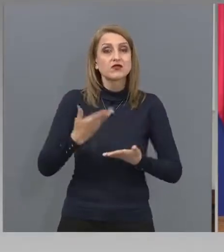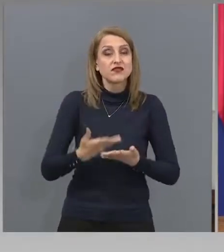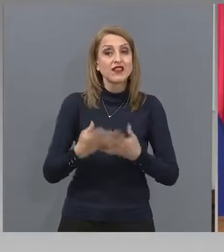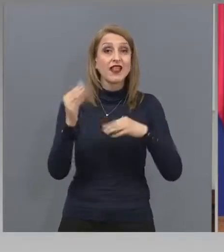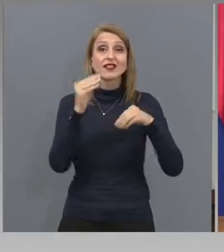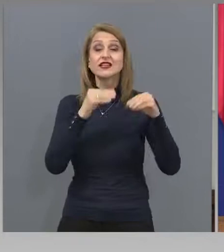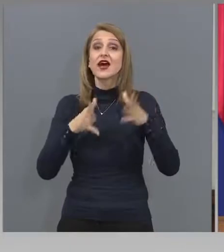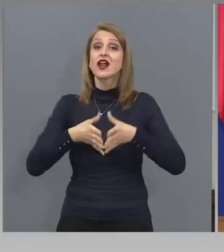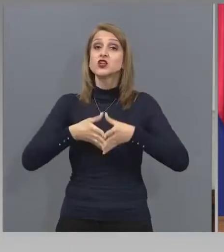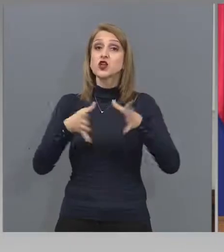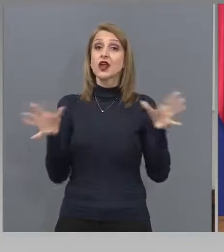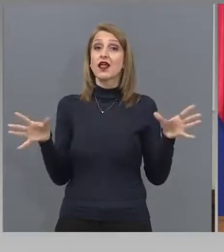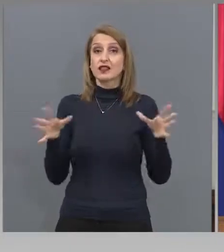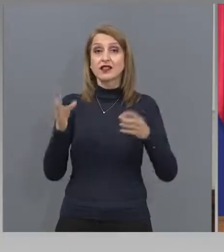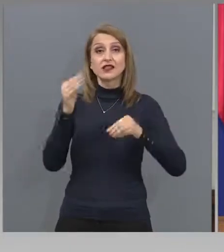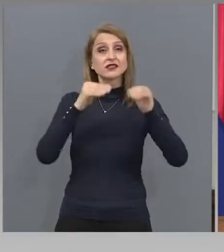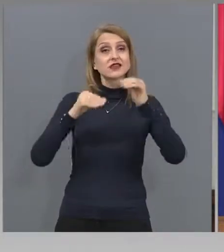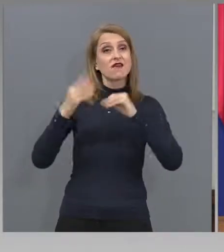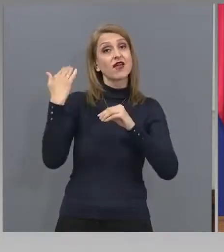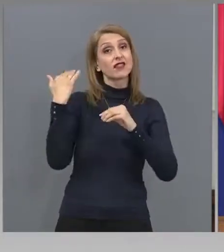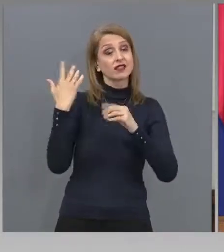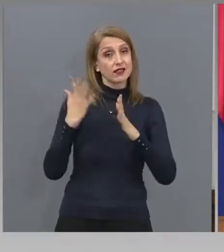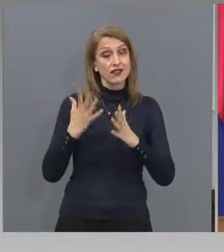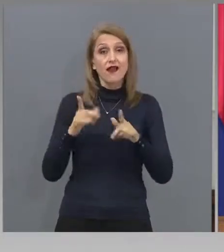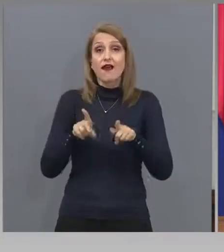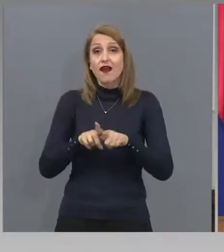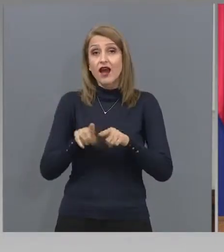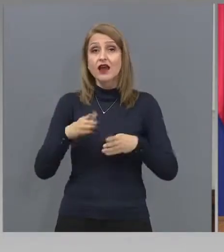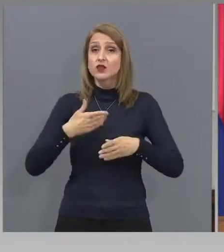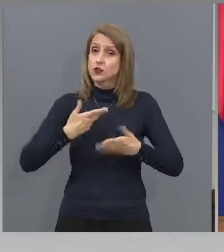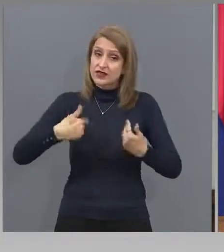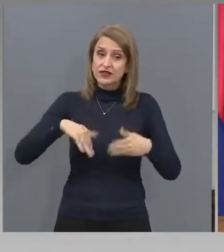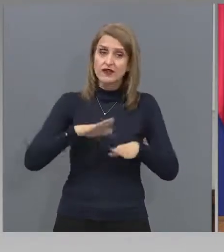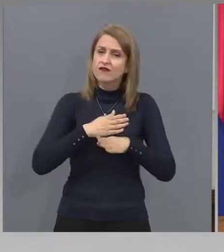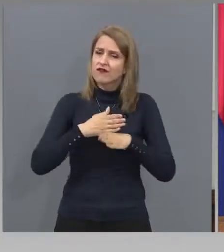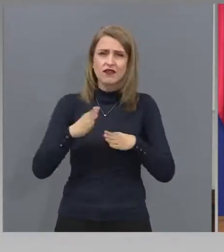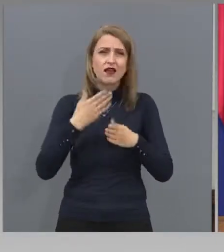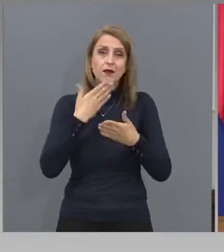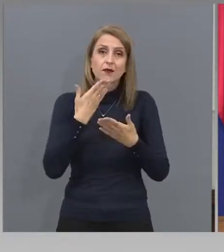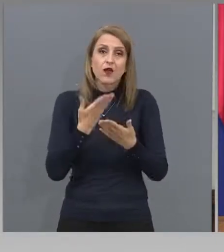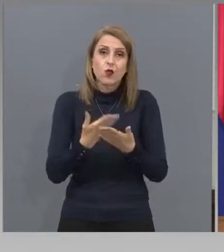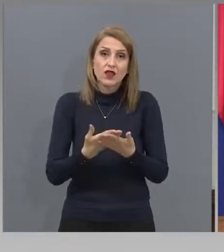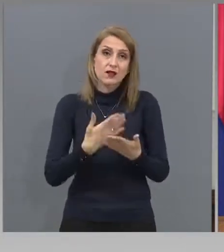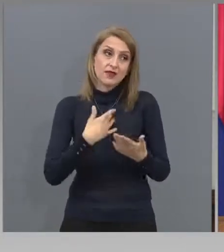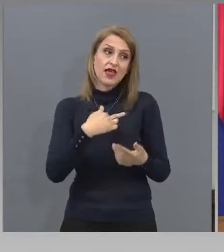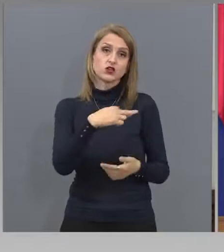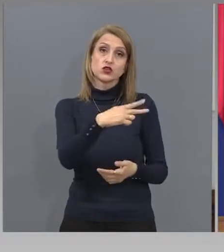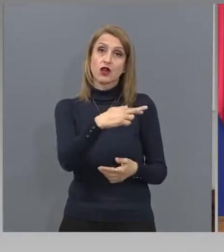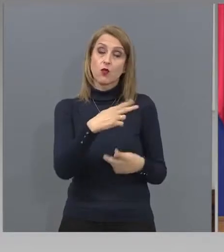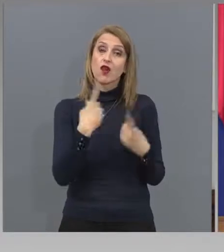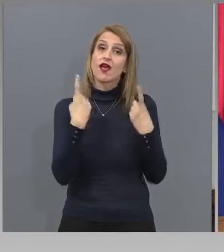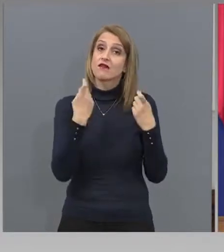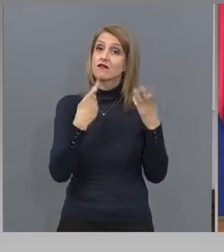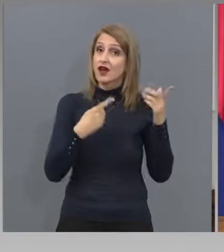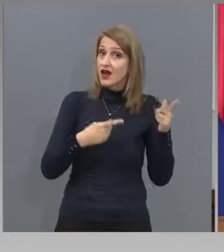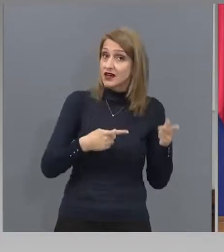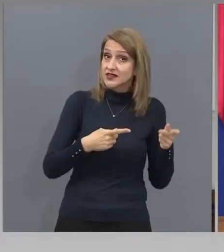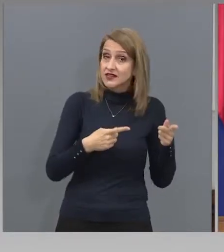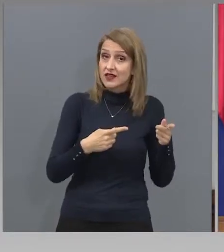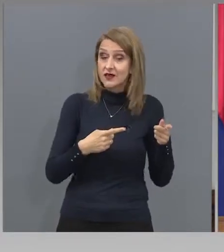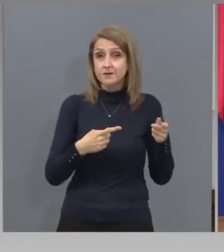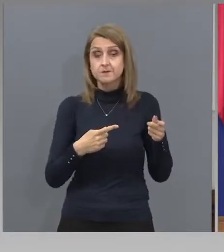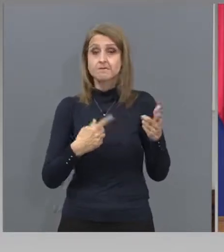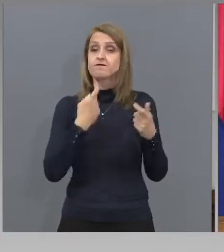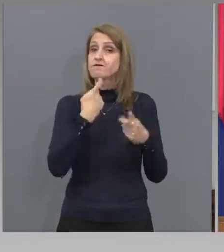търширен. Както ние винаги благодариме на колегите в Гърция, които доста